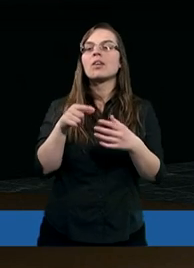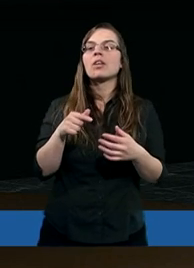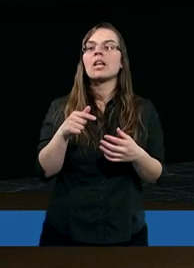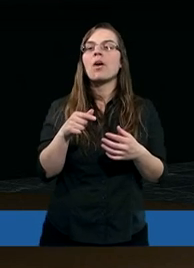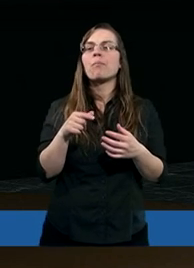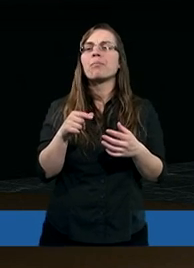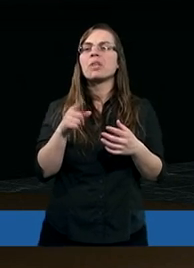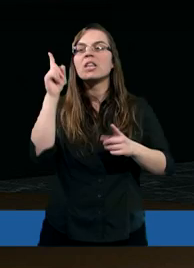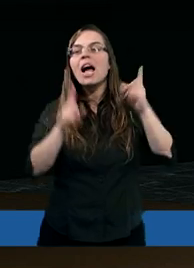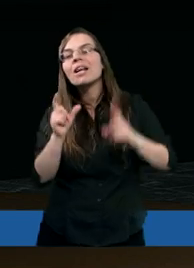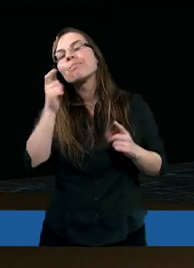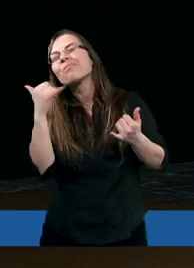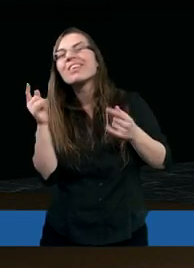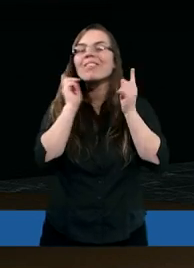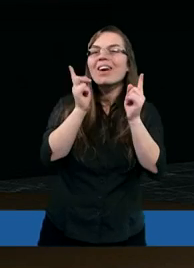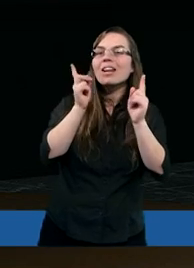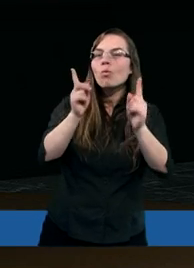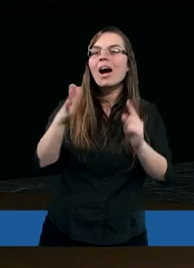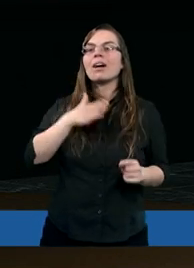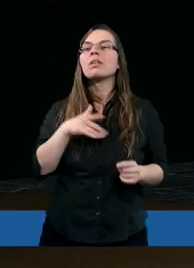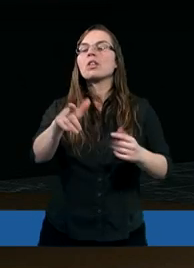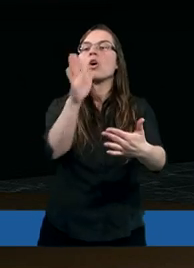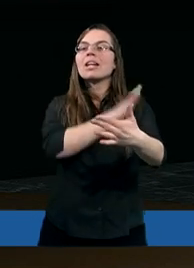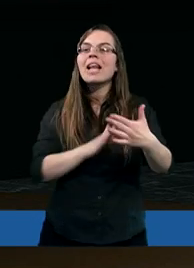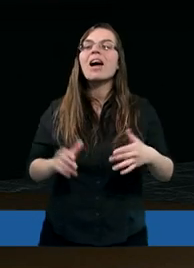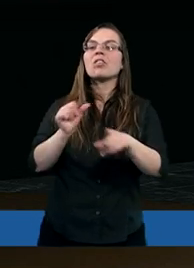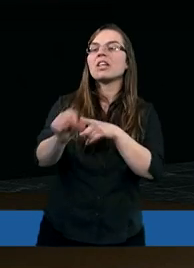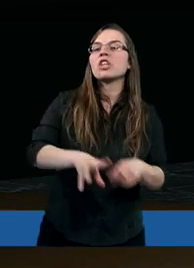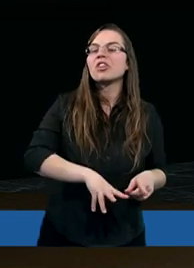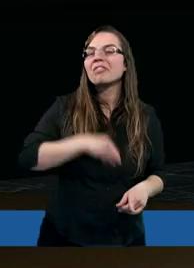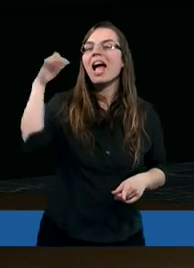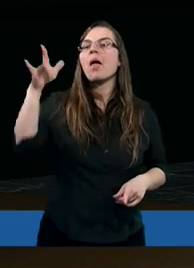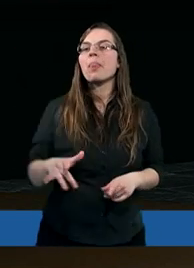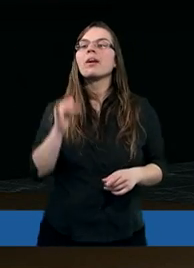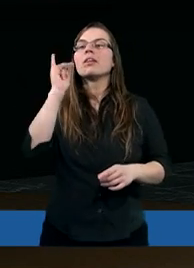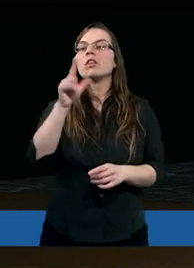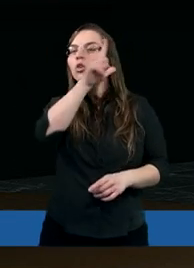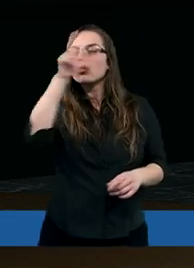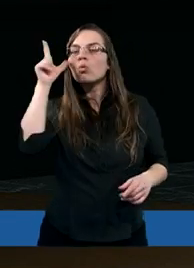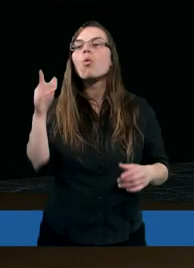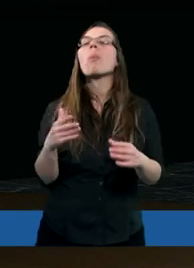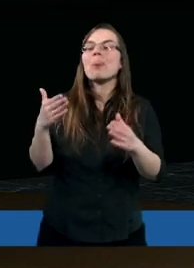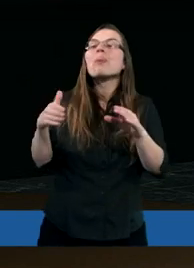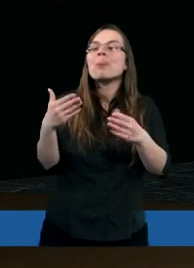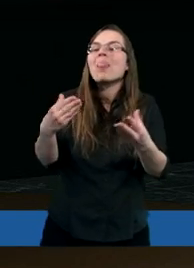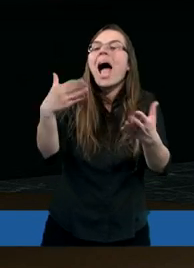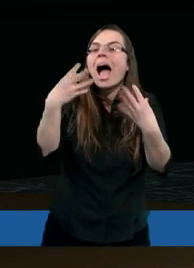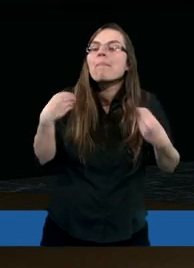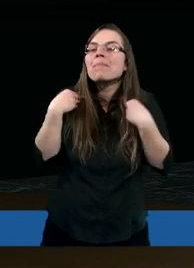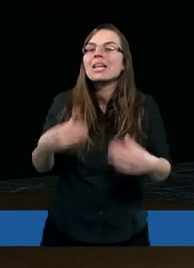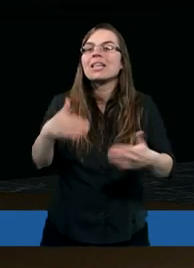mnie zwraca jeszcze co innego uwagę, że to jest naród święty, lud nabyty,